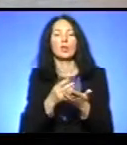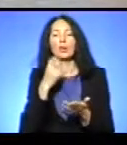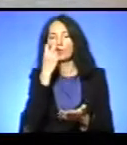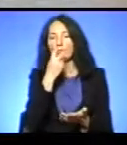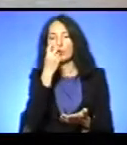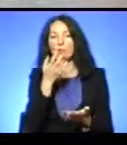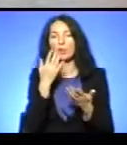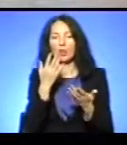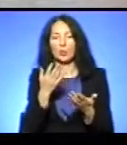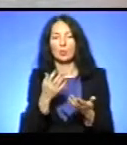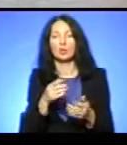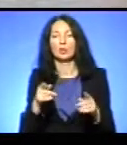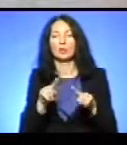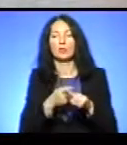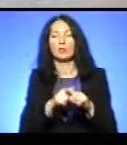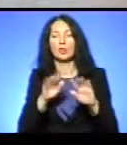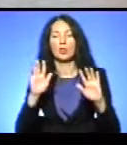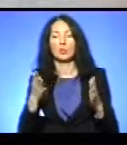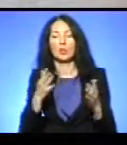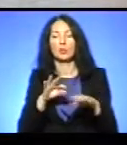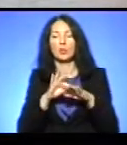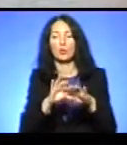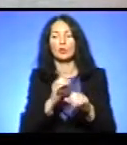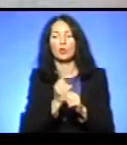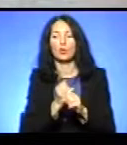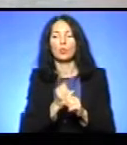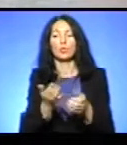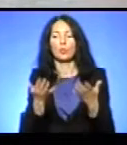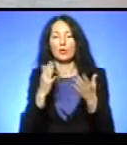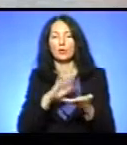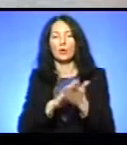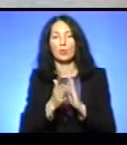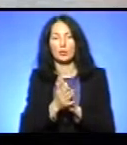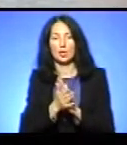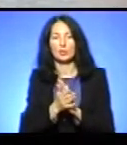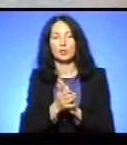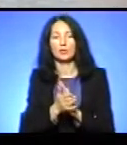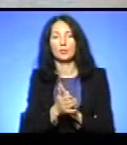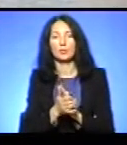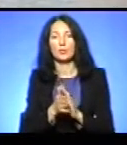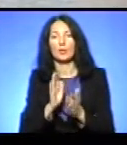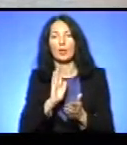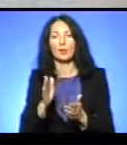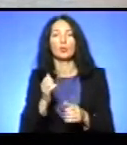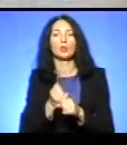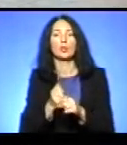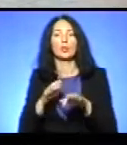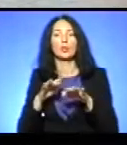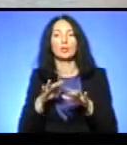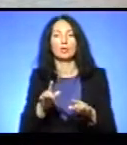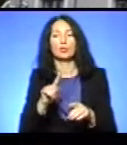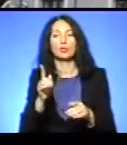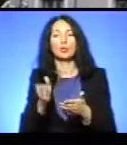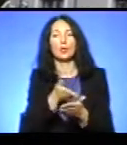момент проводяться роботи по висновлі всіх обставин даної врізки насанкціонованої та будуть в житті заходи по її